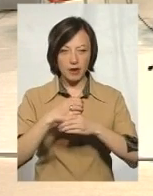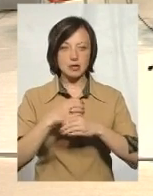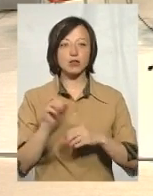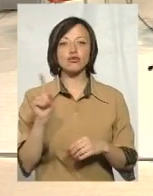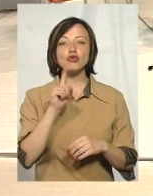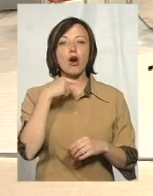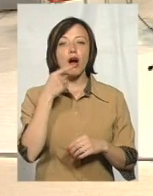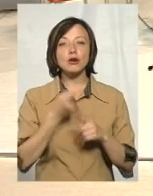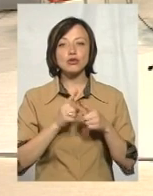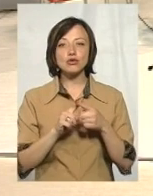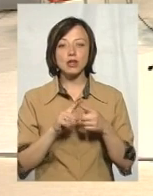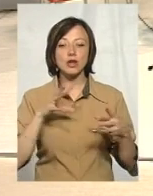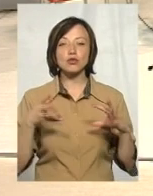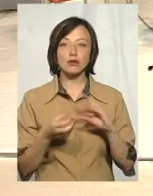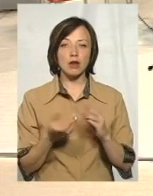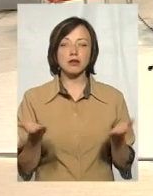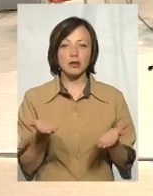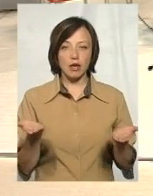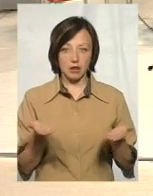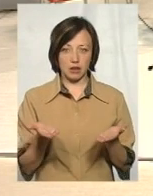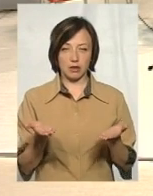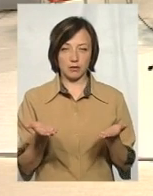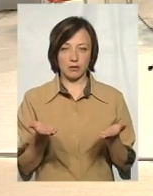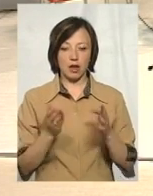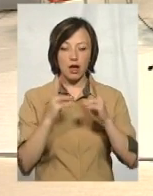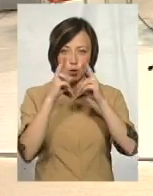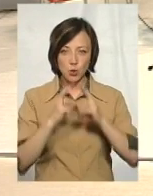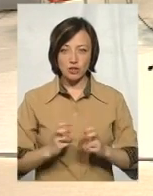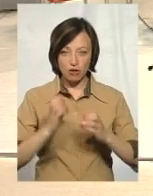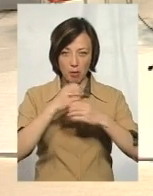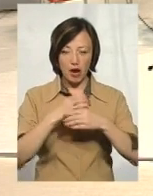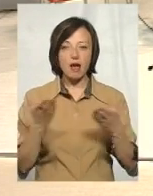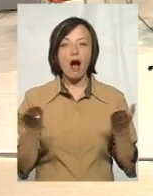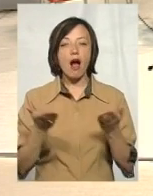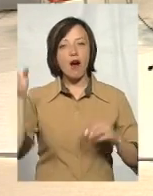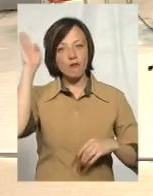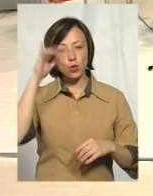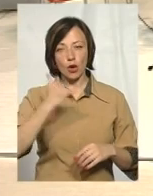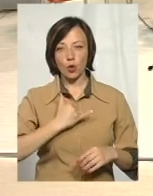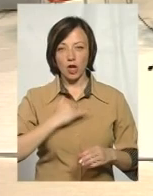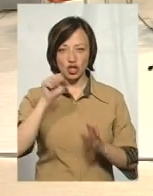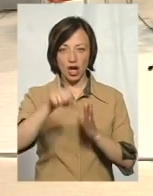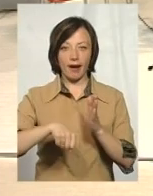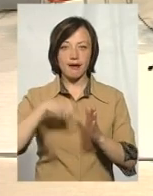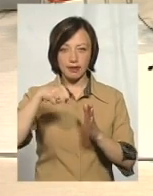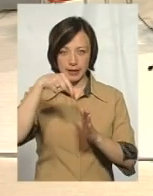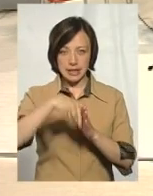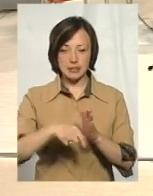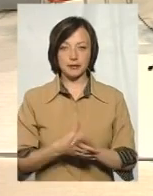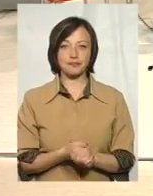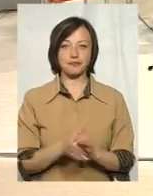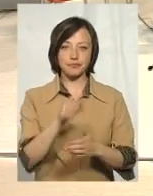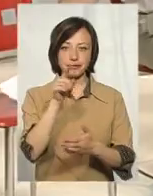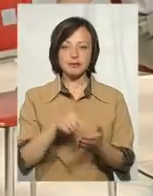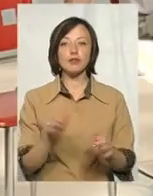кажуть цифри, що кажуть результати лабораторних досліджень, яка вода в наших краницях? Доброго вечора,